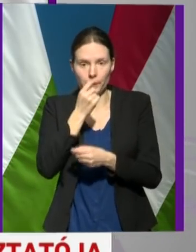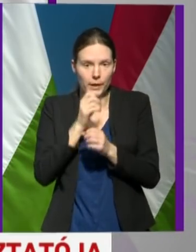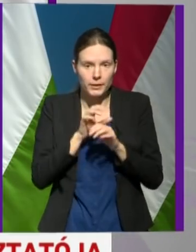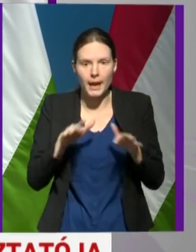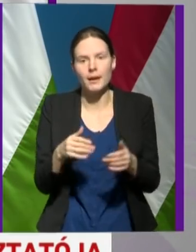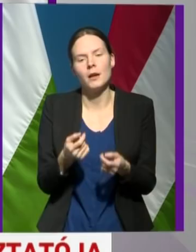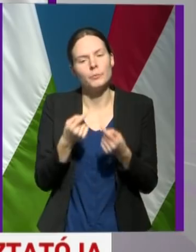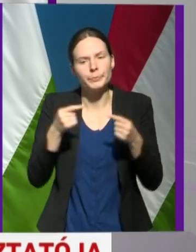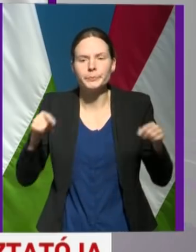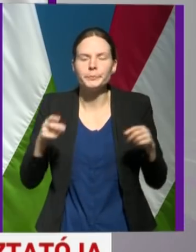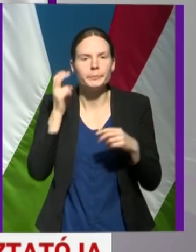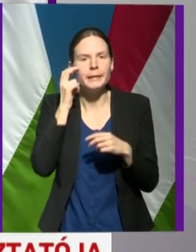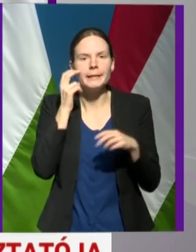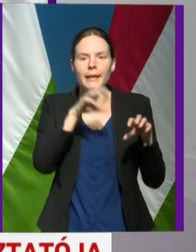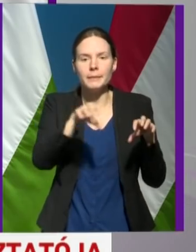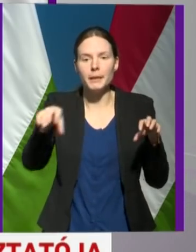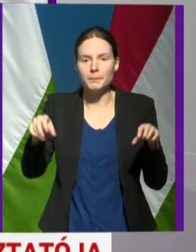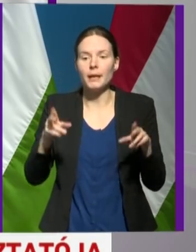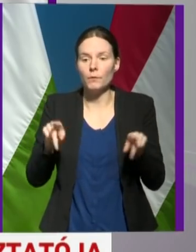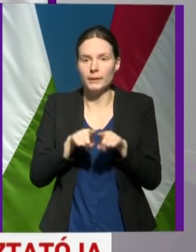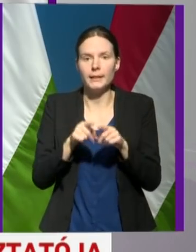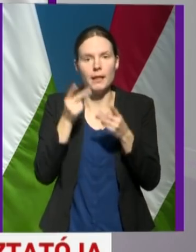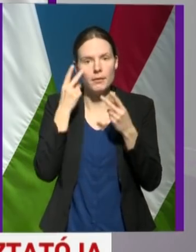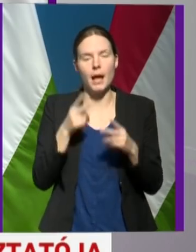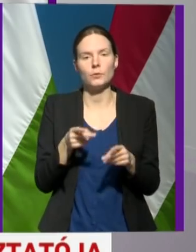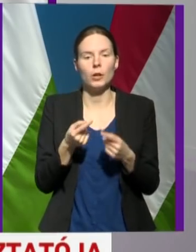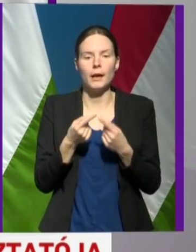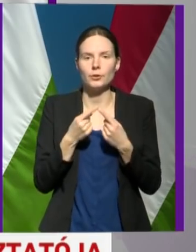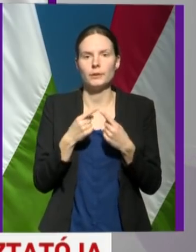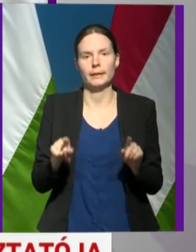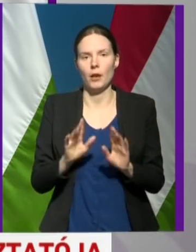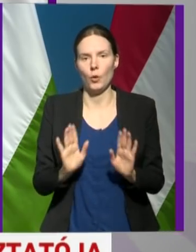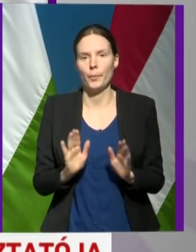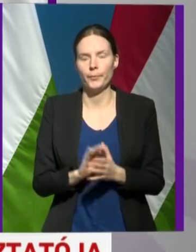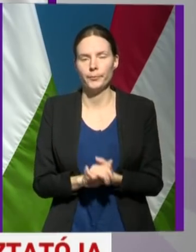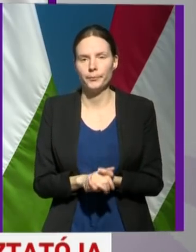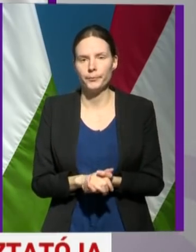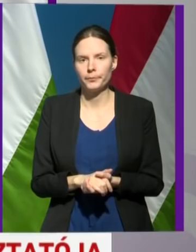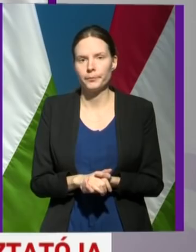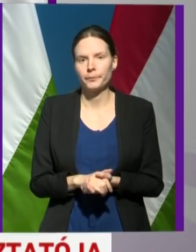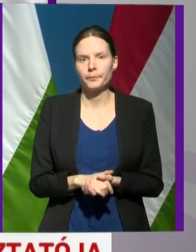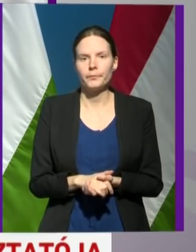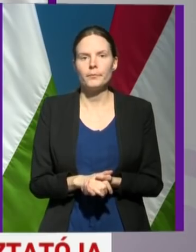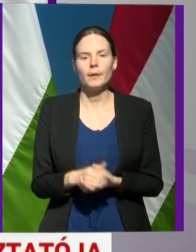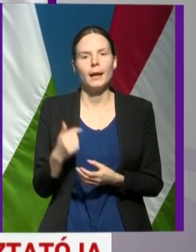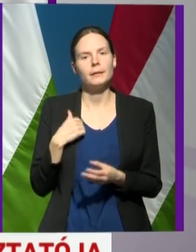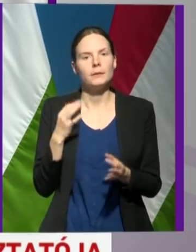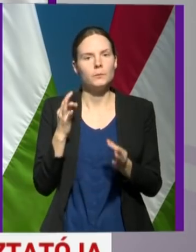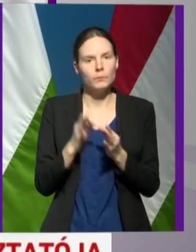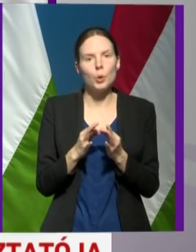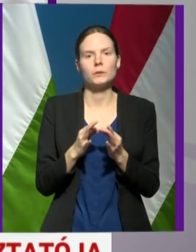számos intézményben ezt a tilalmat el szoktuk rendelni. Én éppen a